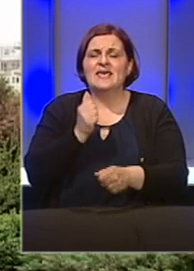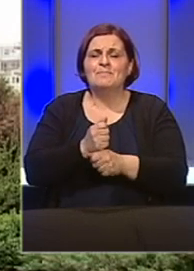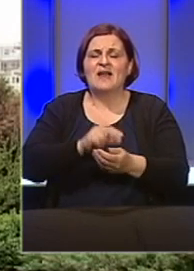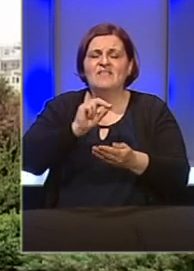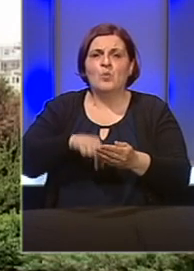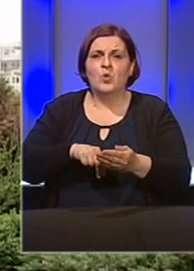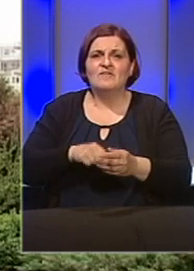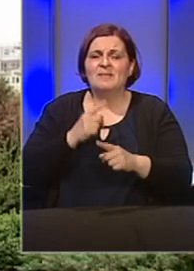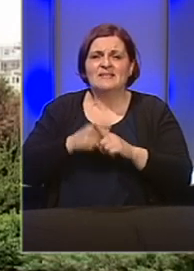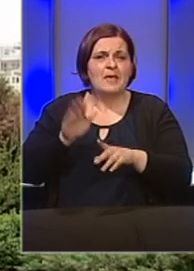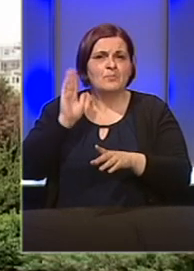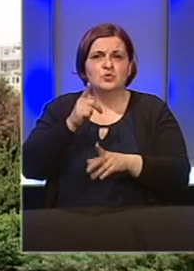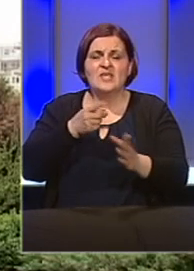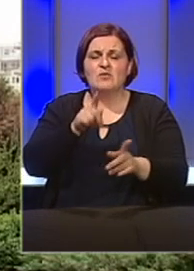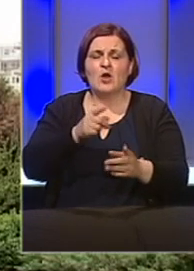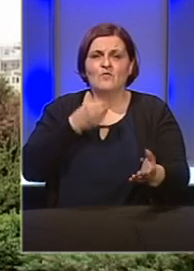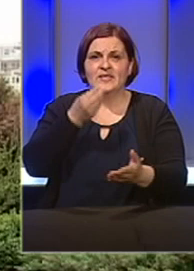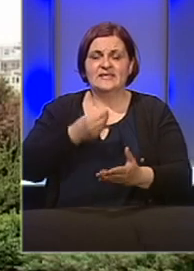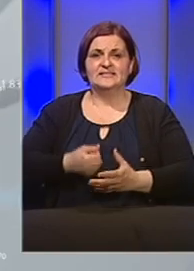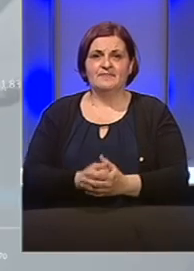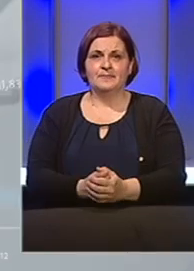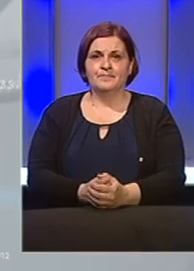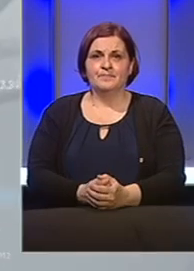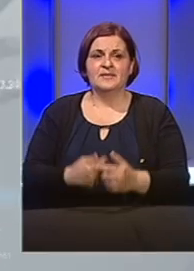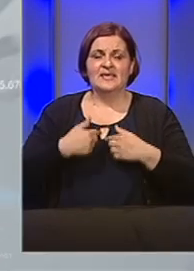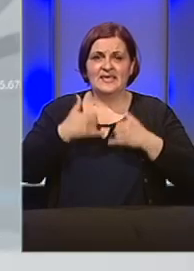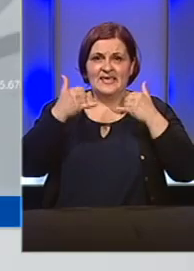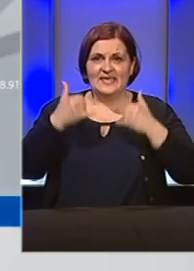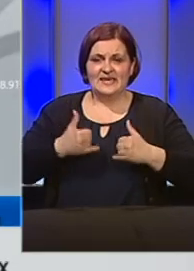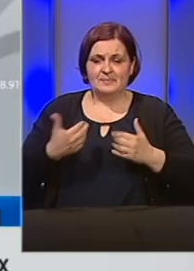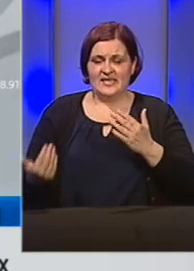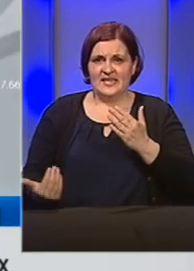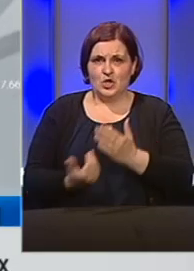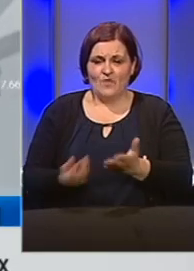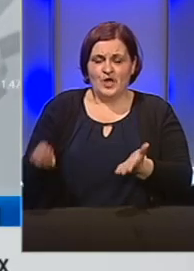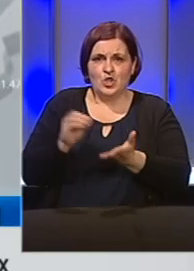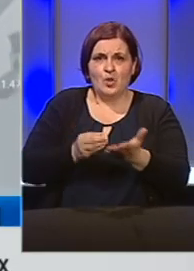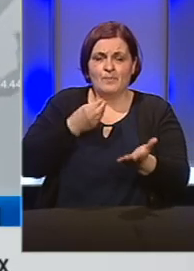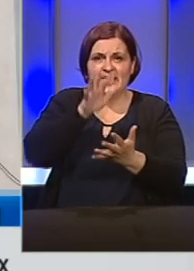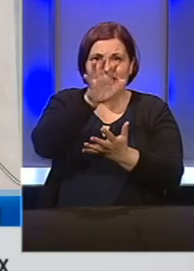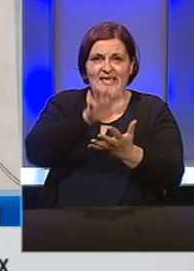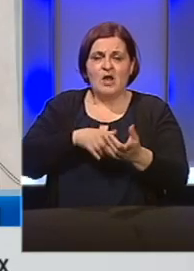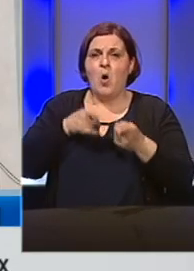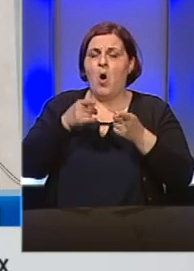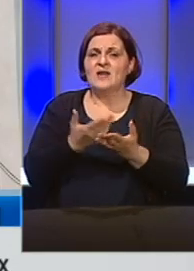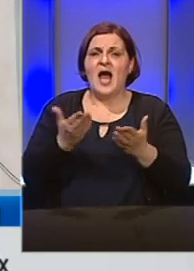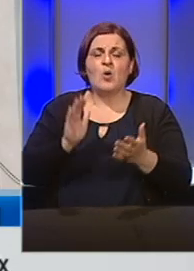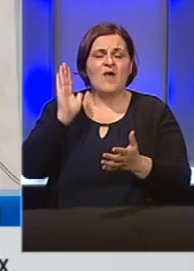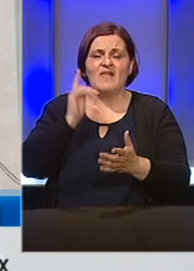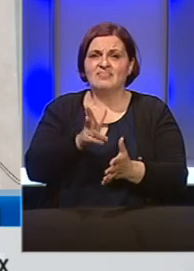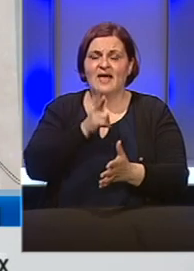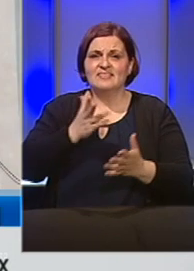ugovora. Detalje poslušajmo u njegovoj izjavi. Mi smo danas dobili taj novi dopunjeni izvještaj, upravo onako kako je vlada